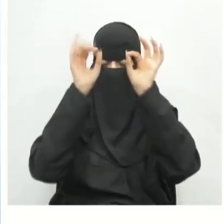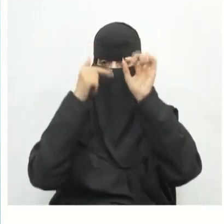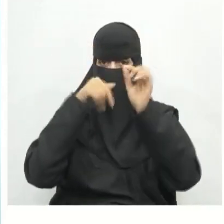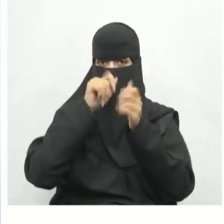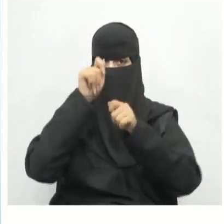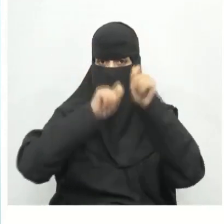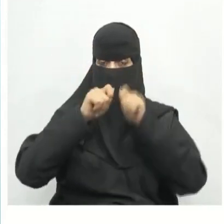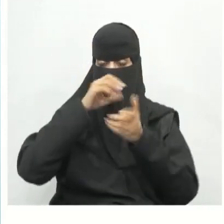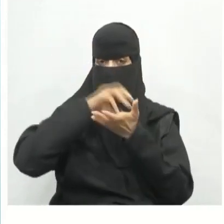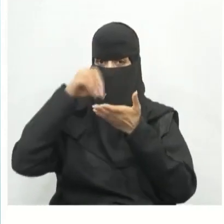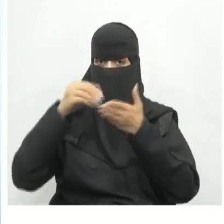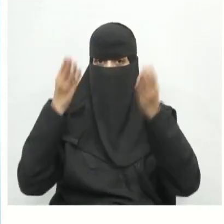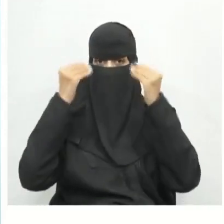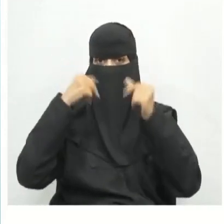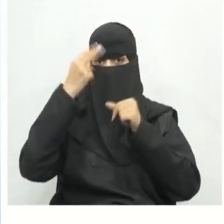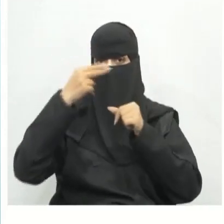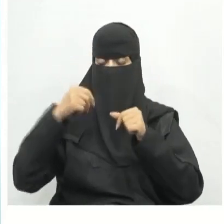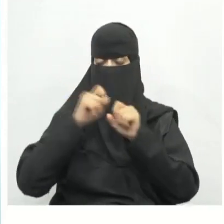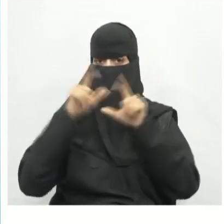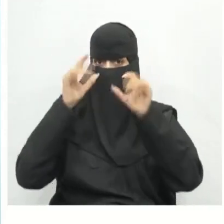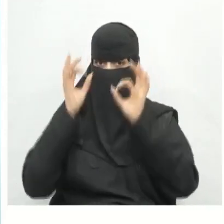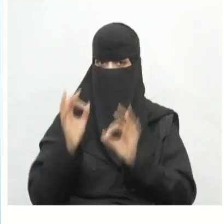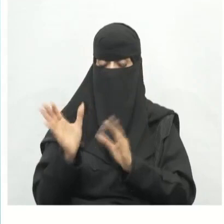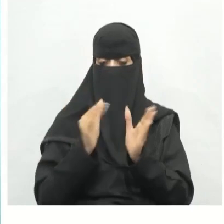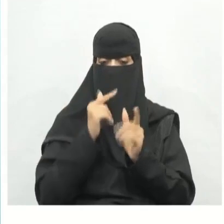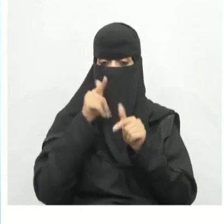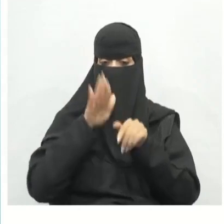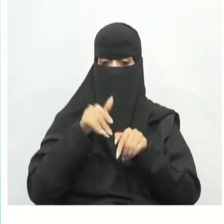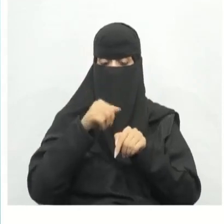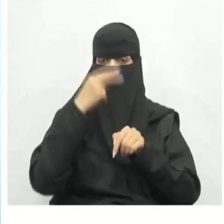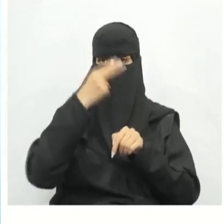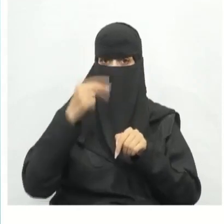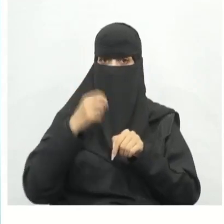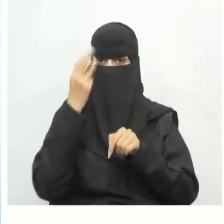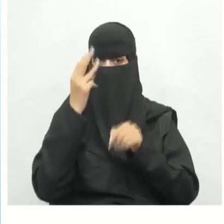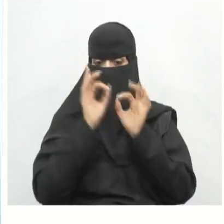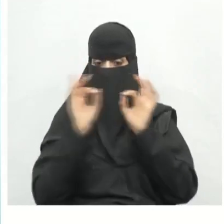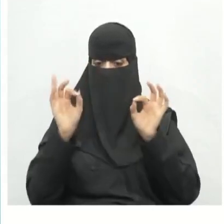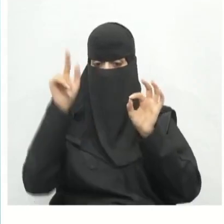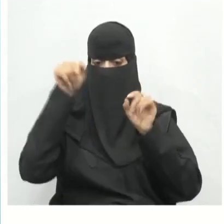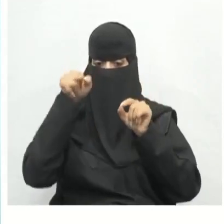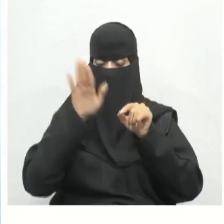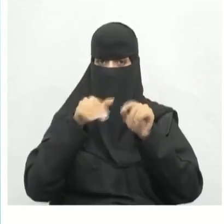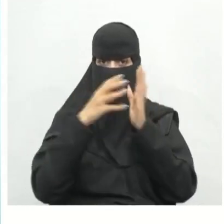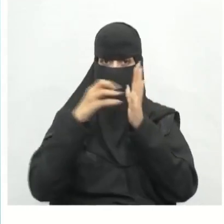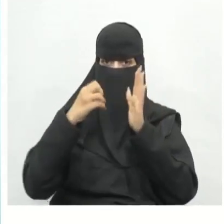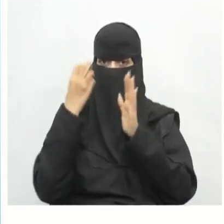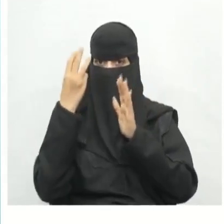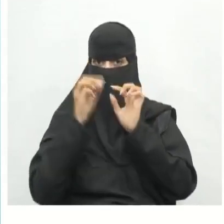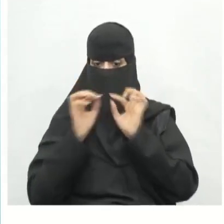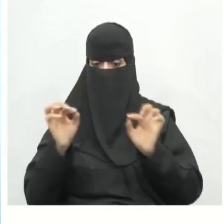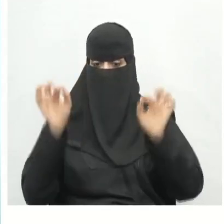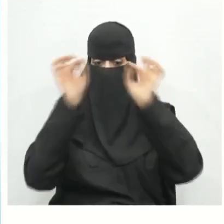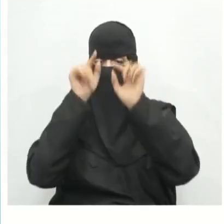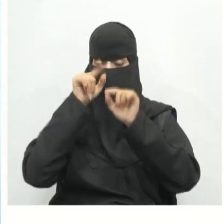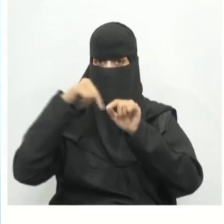لنقل المعلومات حول التصميم بوضوح ودقة أيضا رسومات التلاثية الأبعاد تعرف بالنماذج التلاثية الأبعاد